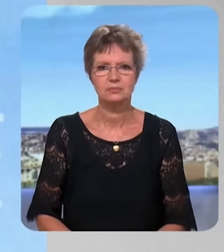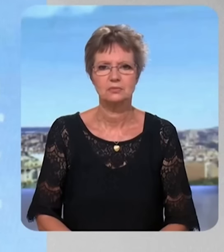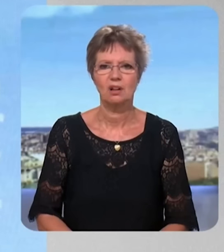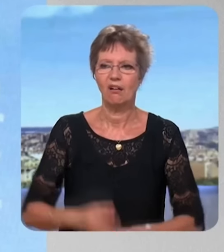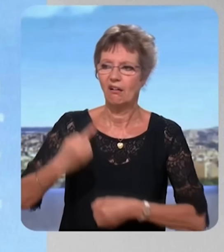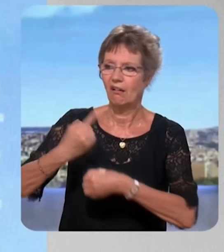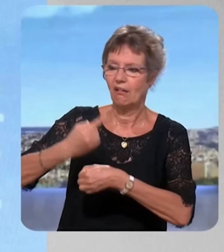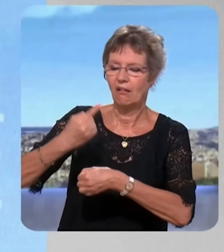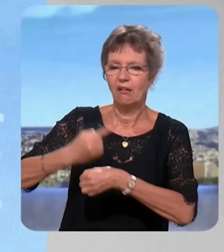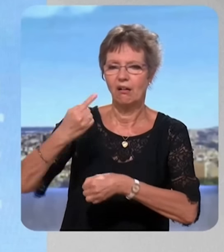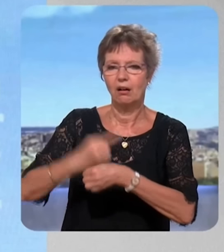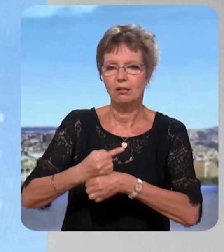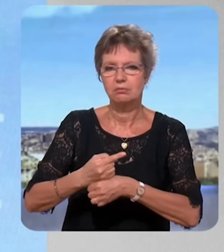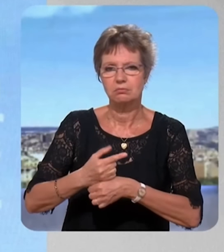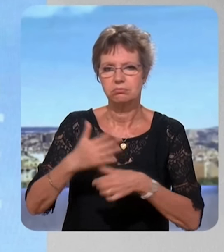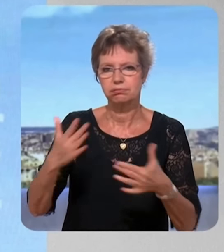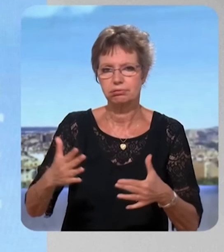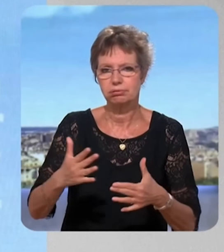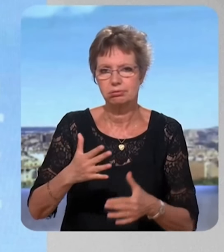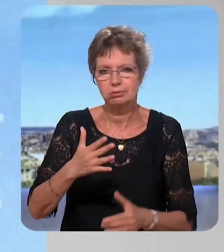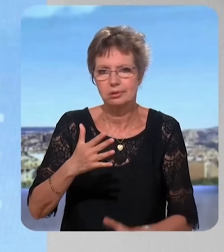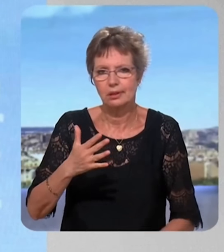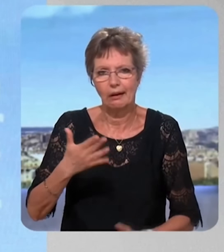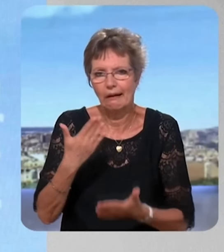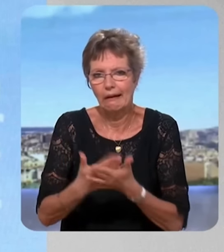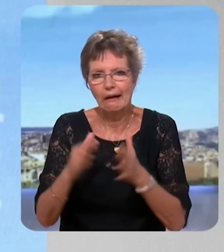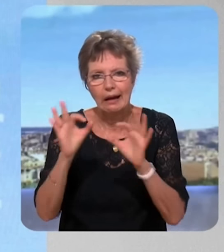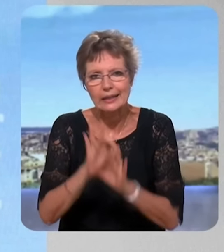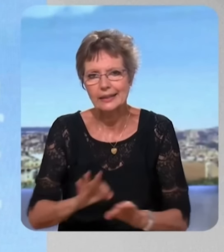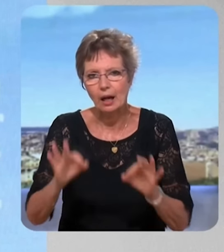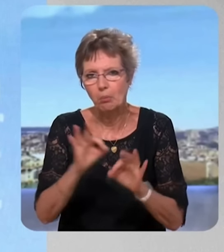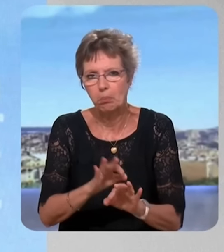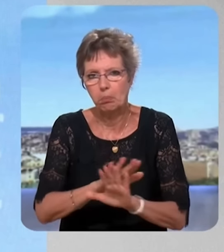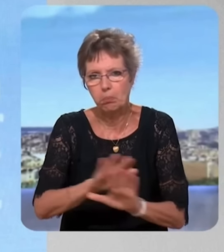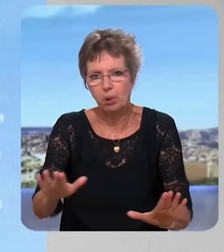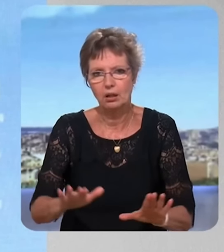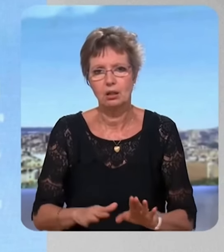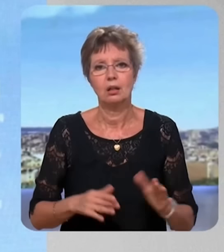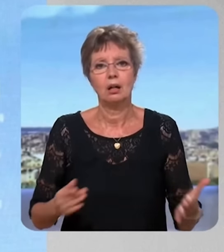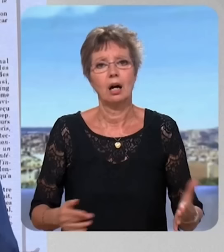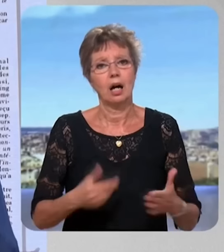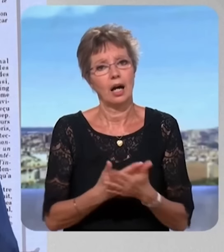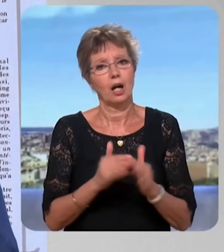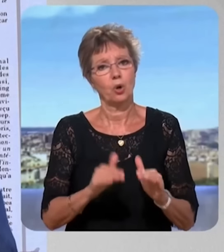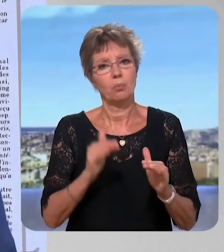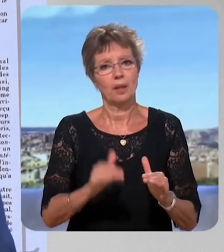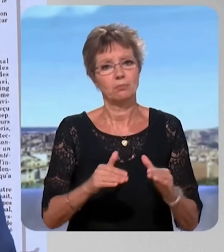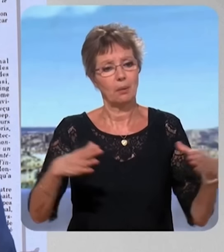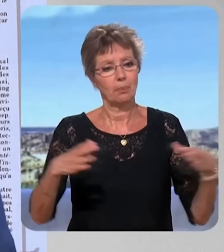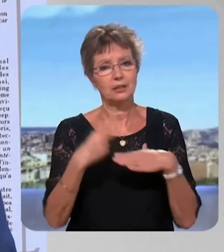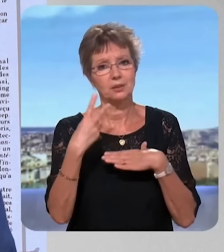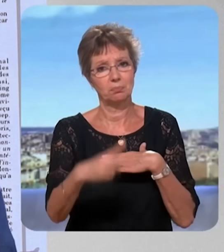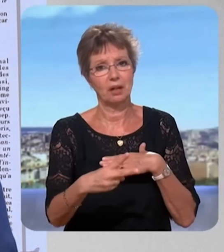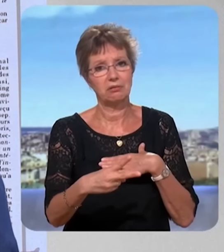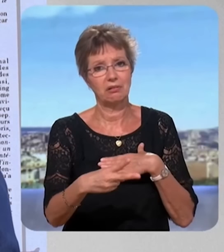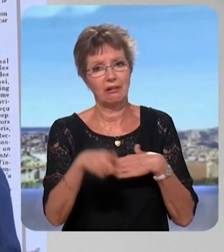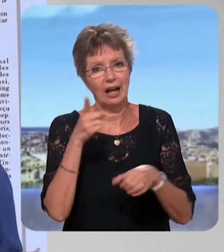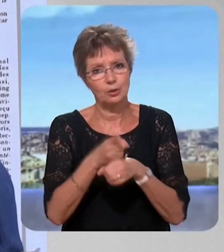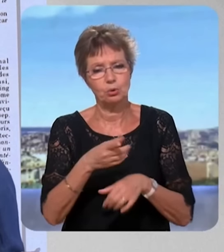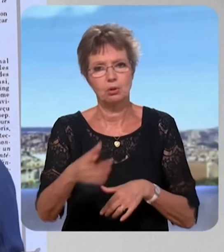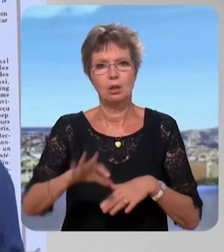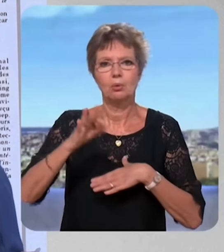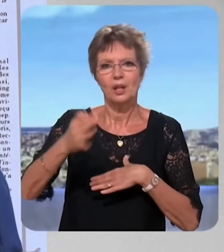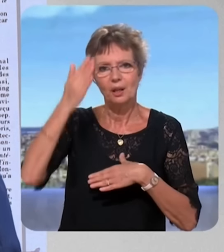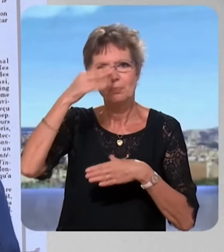accusations sont à la fois grotesques et totalement infondées, puisque bon, elles sont... Elles viennent de celles qui étaient votre famille politique il y encore 15 jours. Oui, c'est toujours comme ça. Vous savez, quand il y une